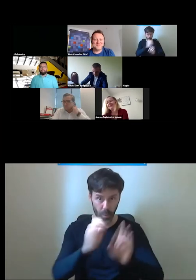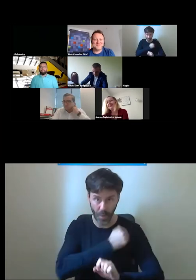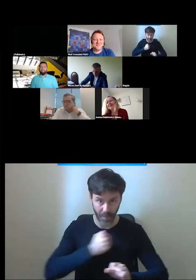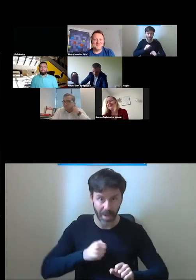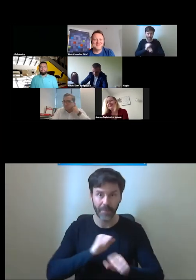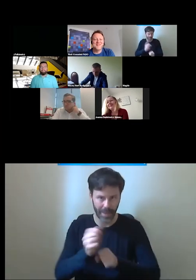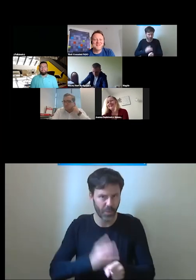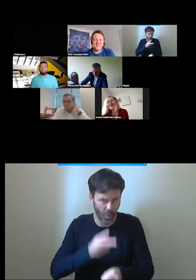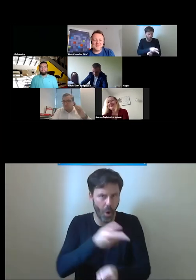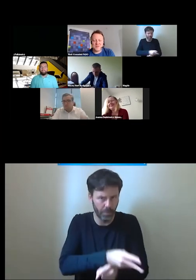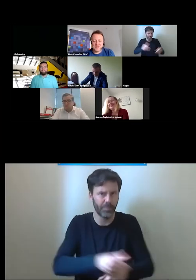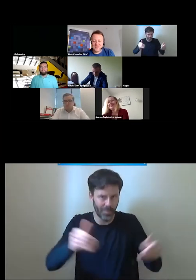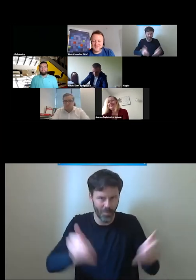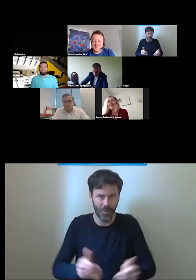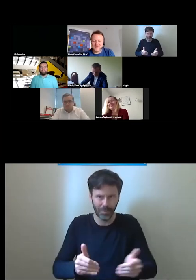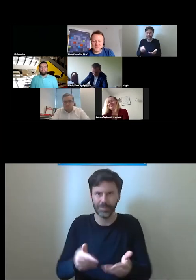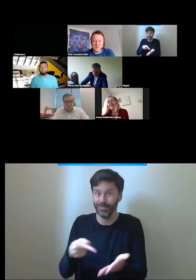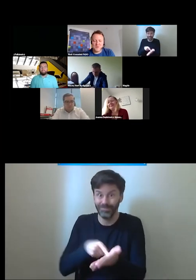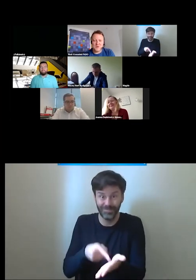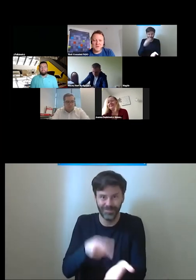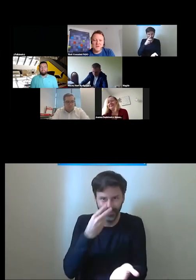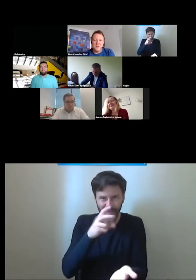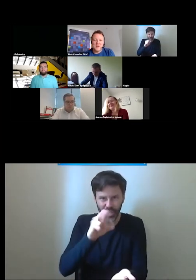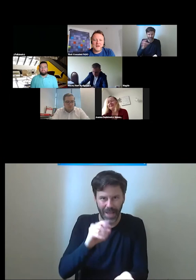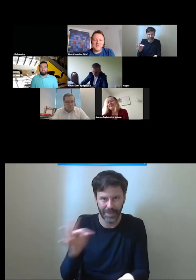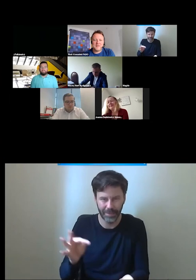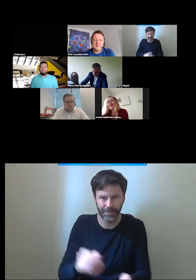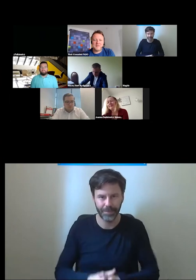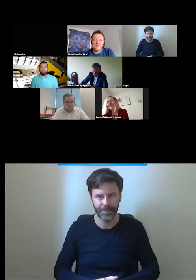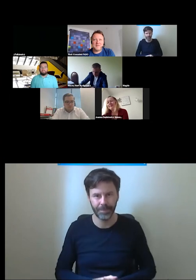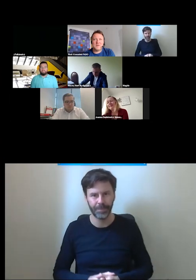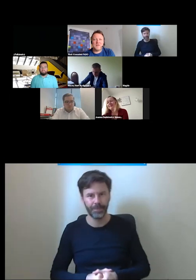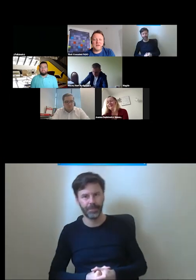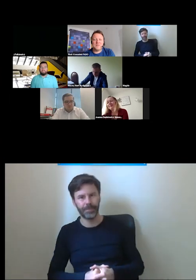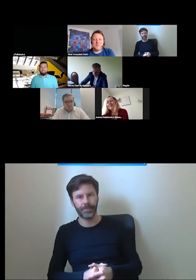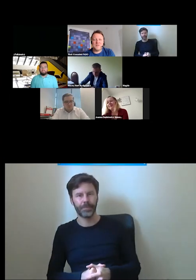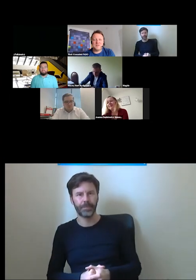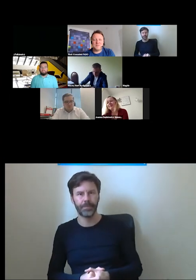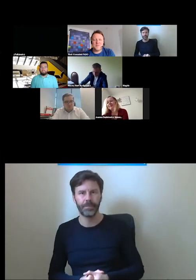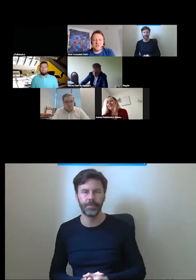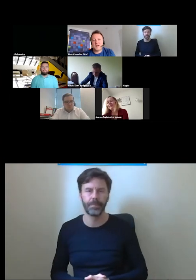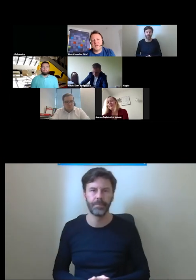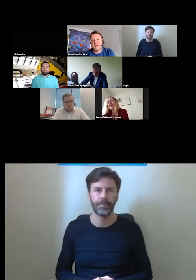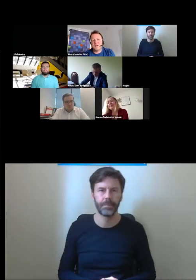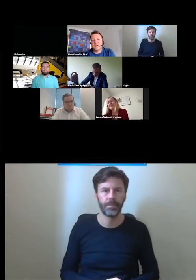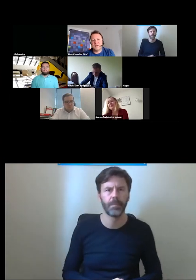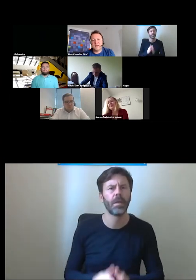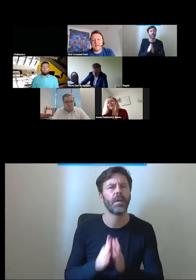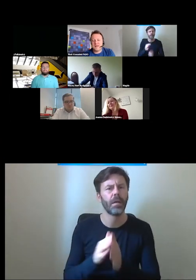więc więc chyba się chyba się udało Sławek powiedz proszę